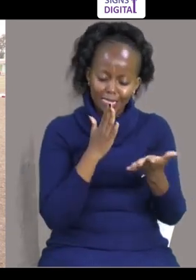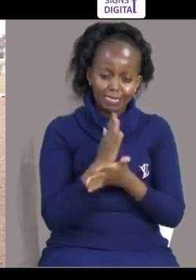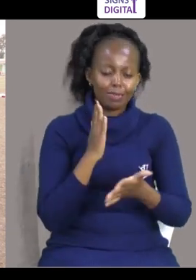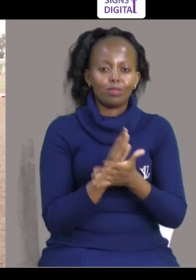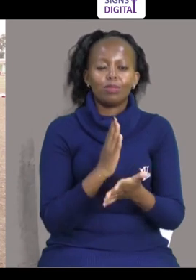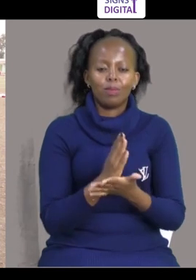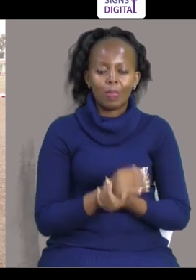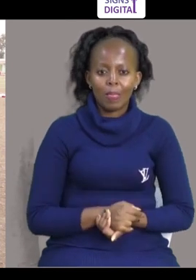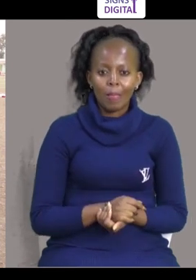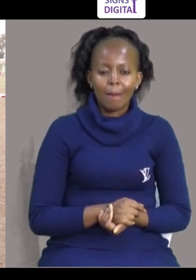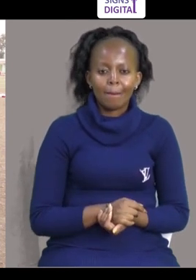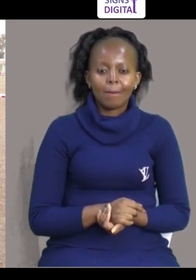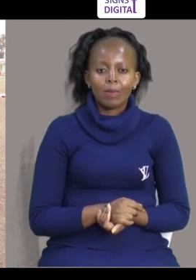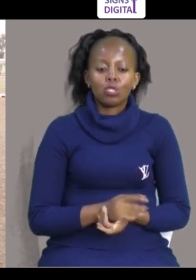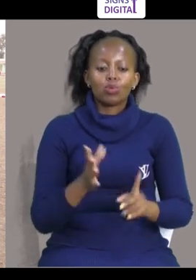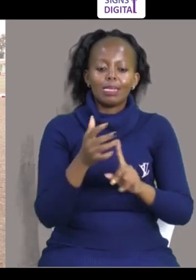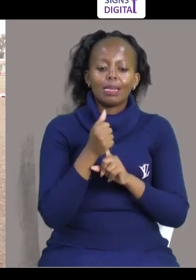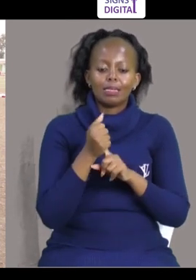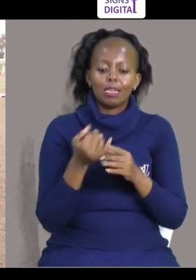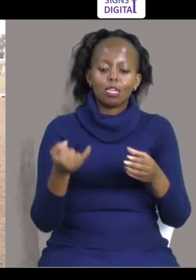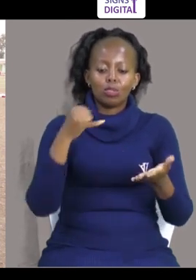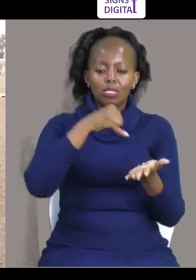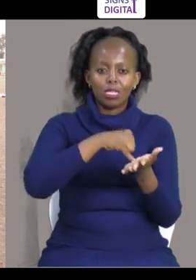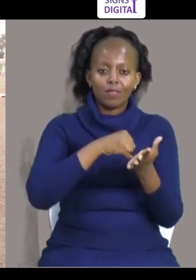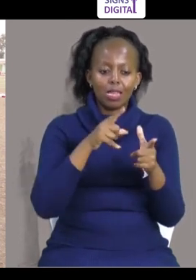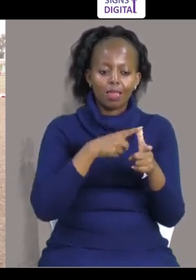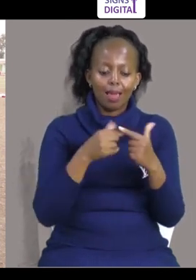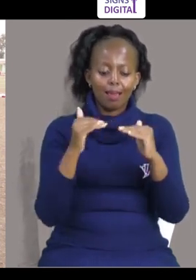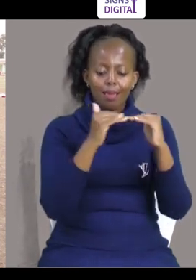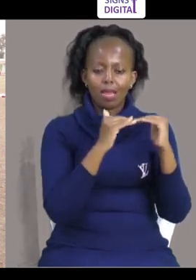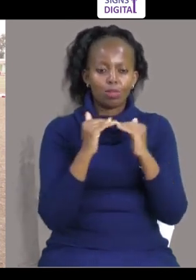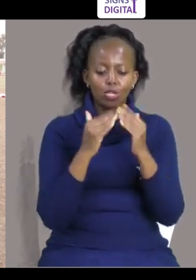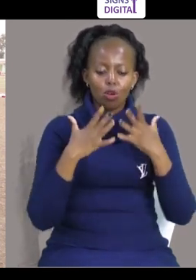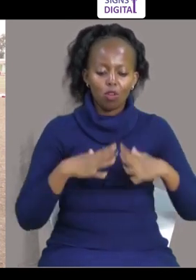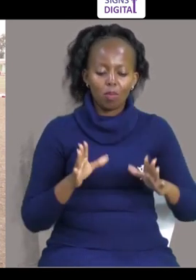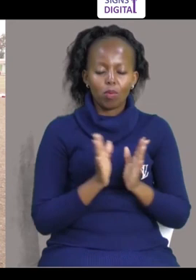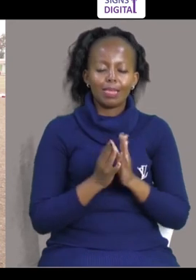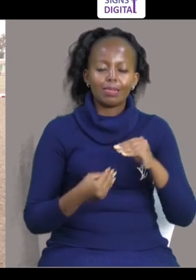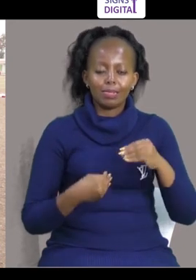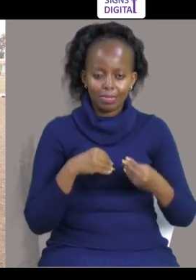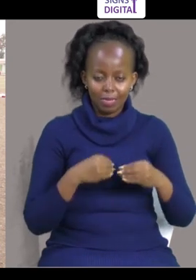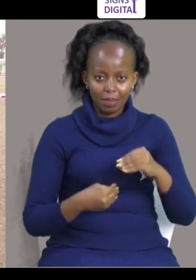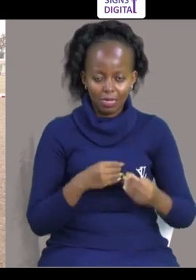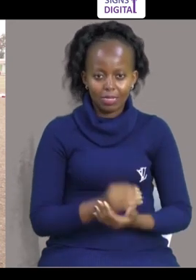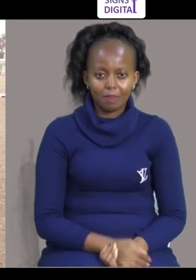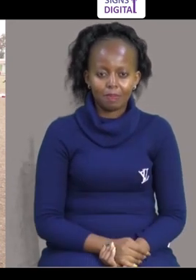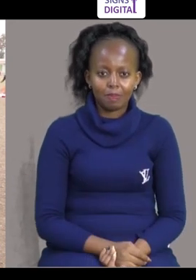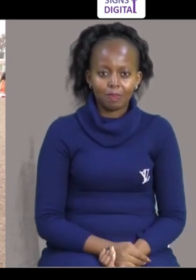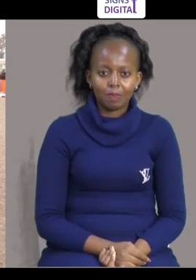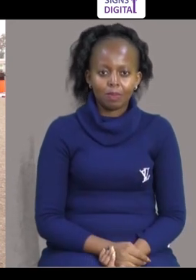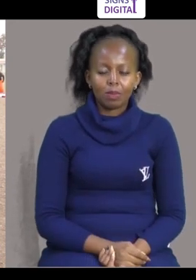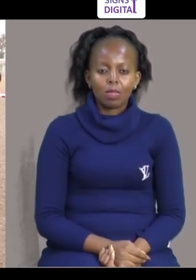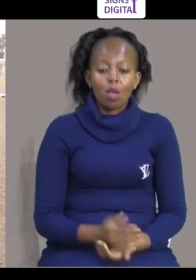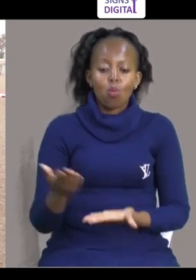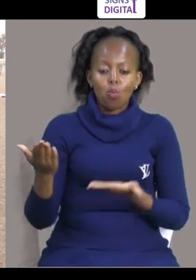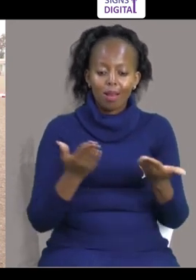Fight Fight Fight For Inclusivity And equity Of persons